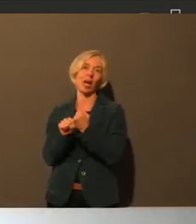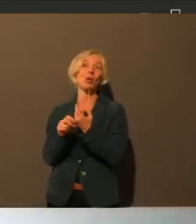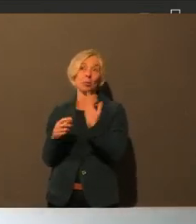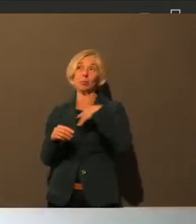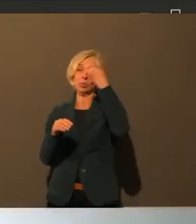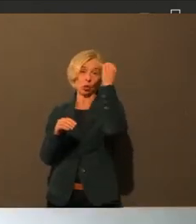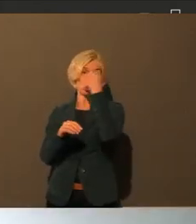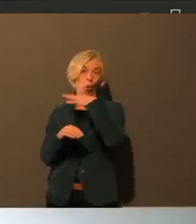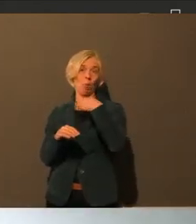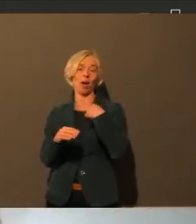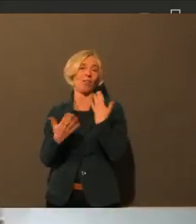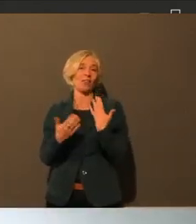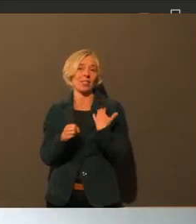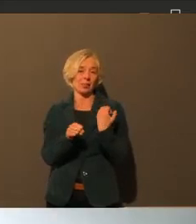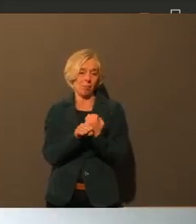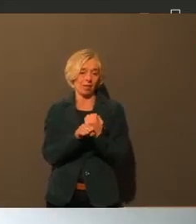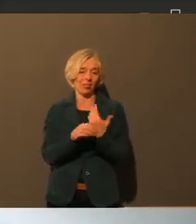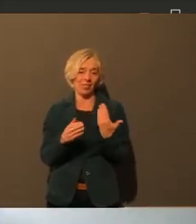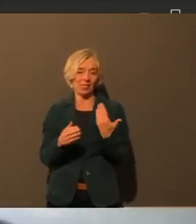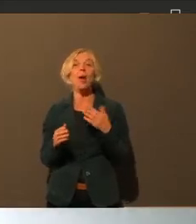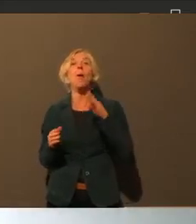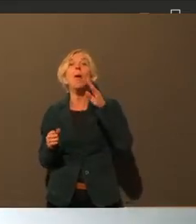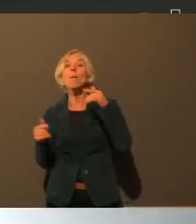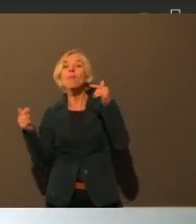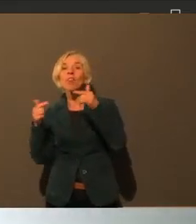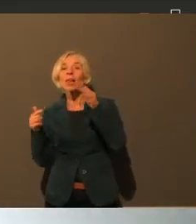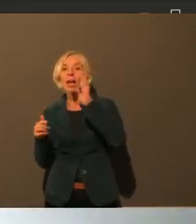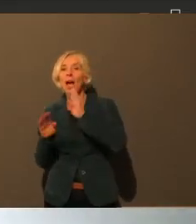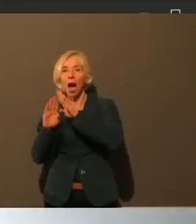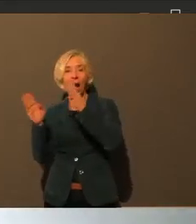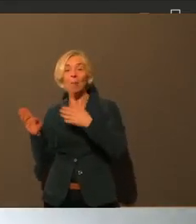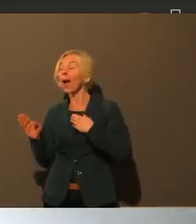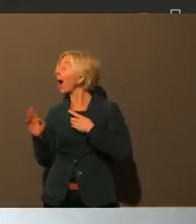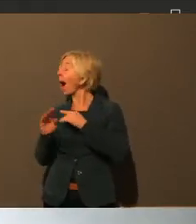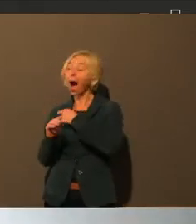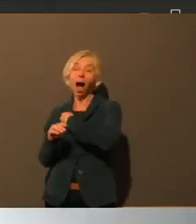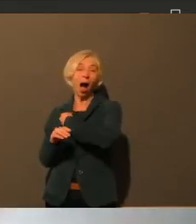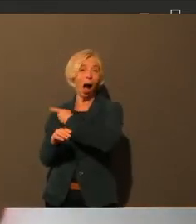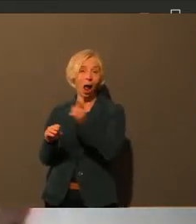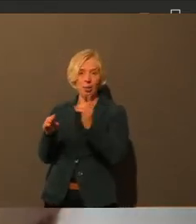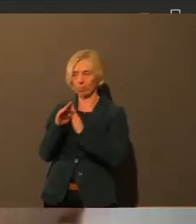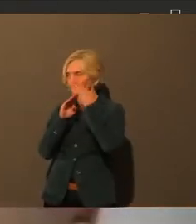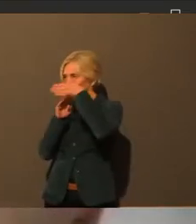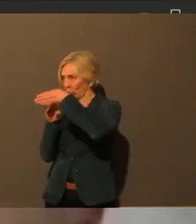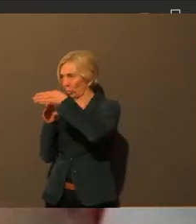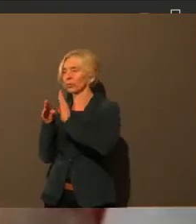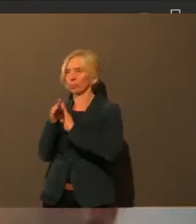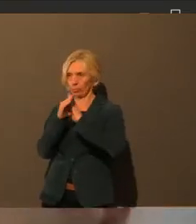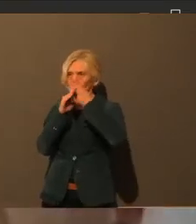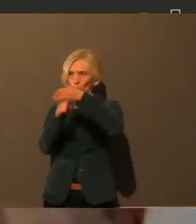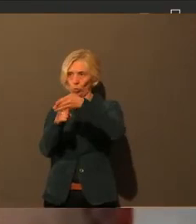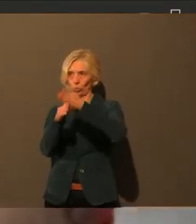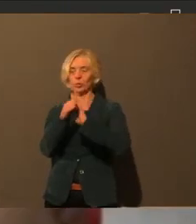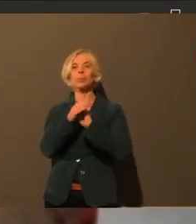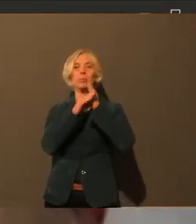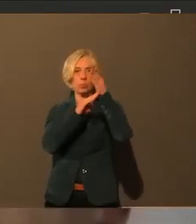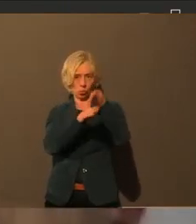Sommer, war dann vor allem alle Pflegeheime auch zu begehen. Jedes Einzelne wurde von dem Team vom Gesundheitsamt begangen